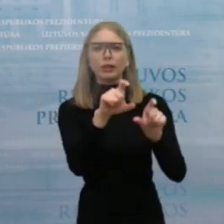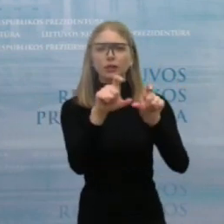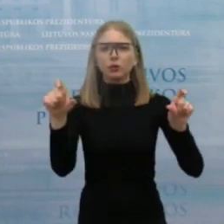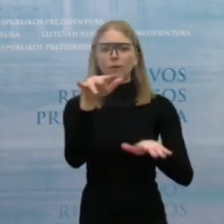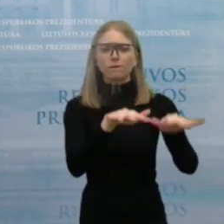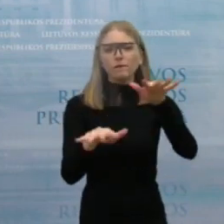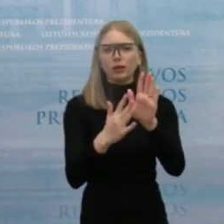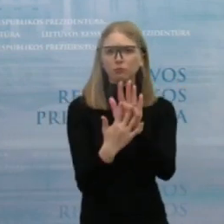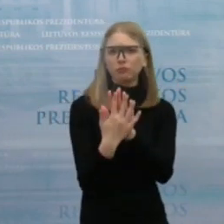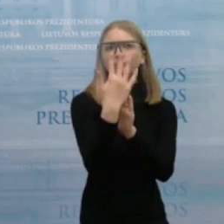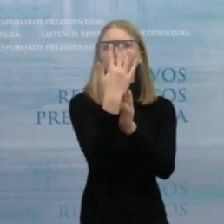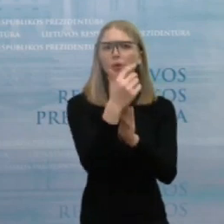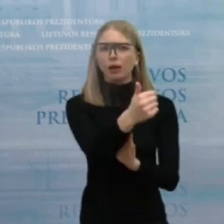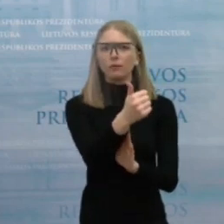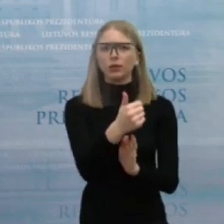veiklą.